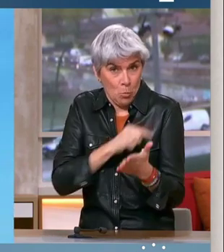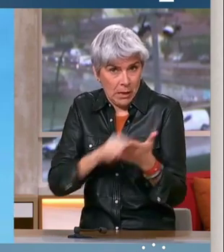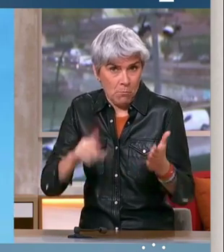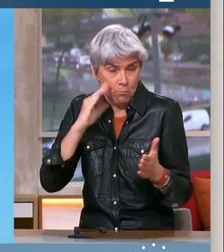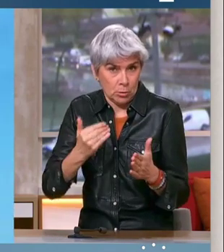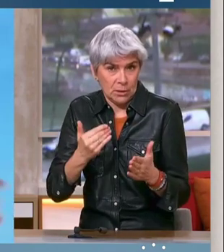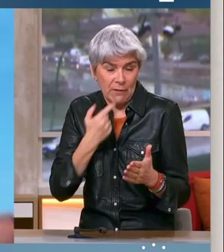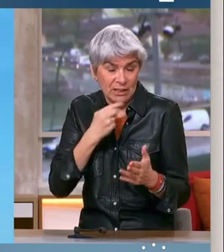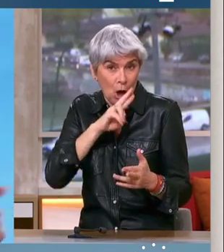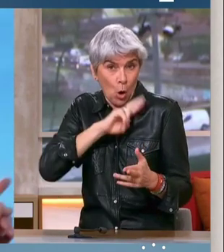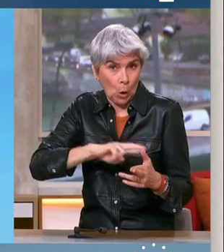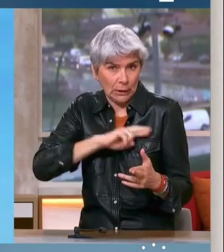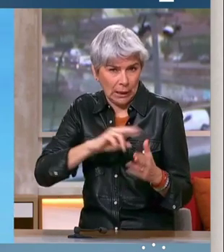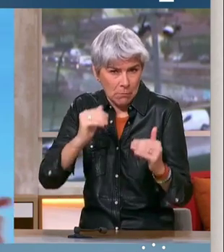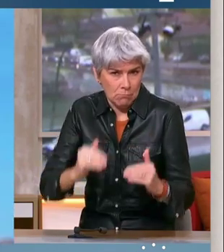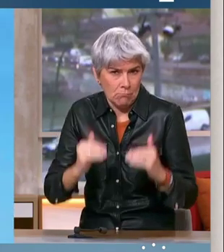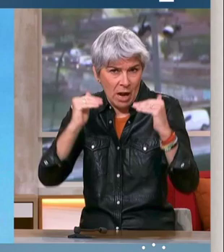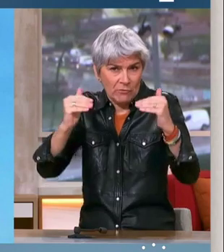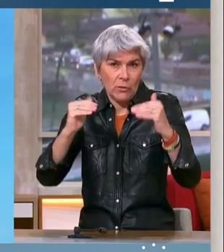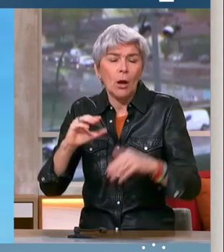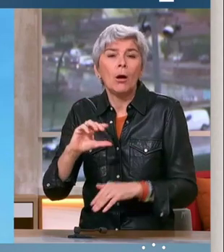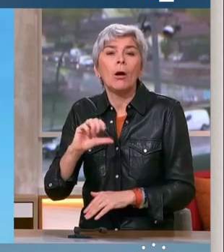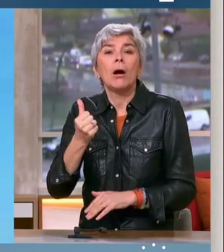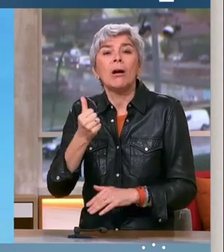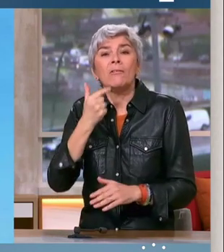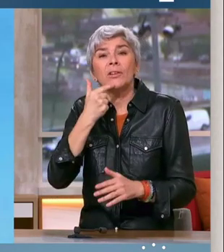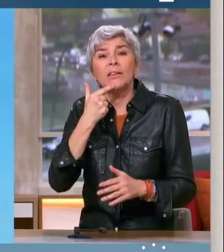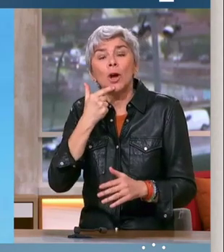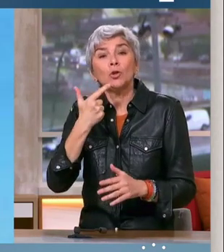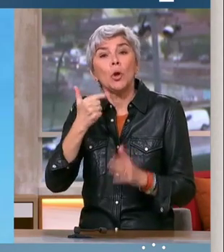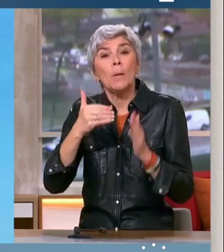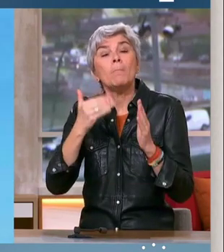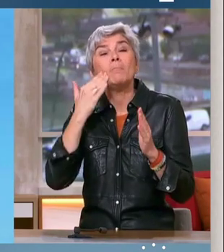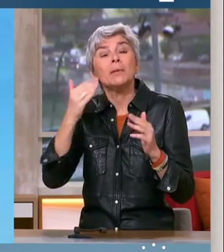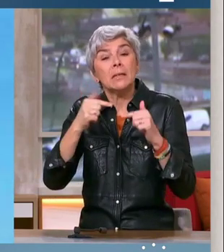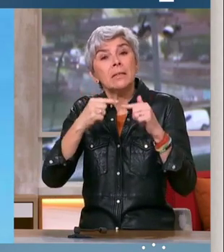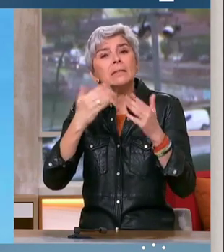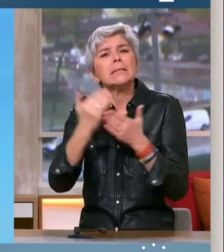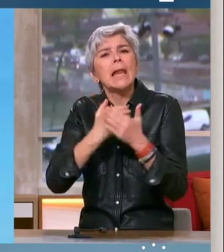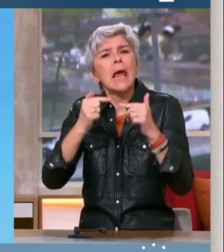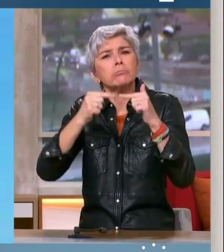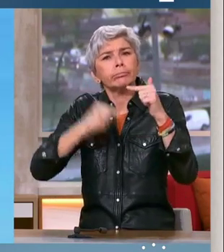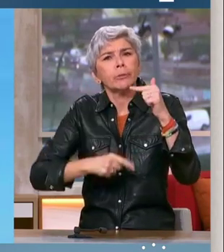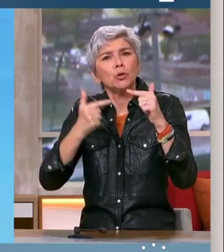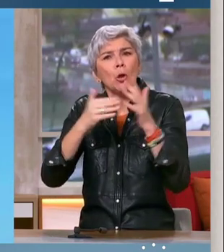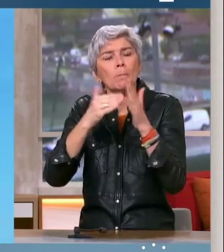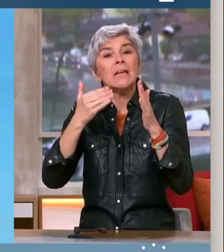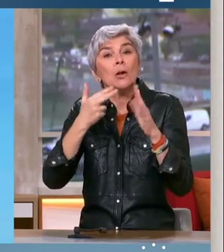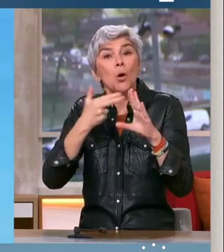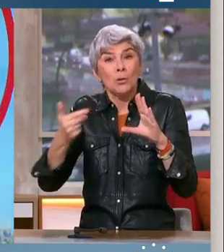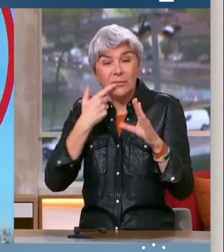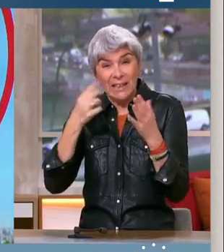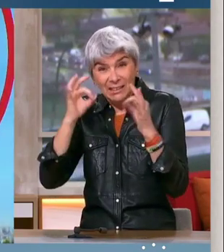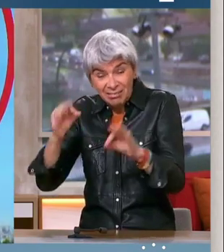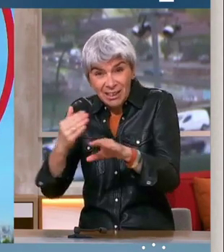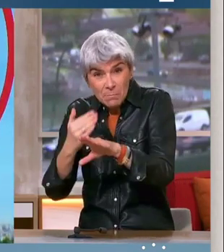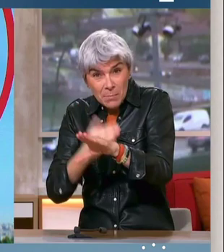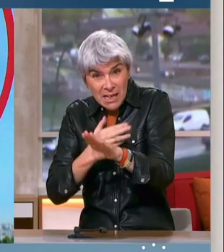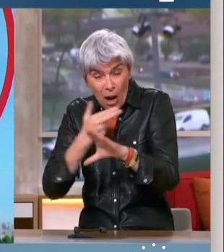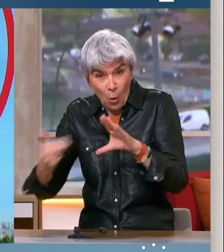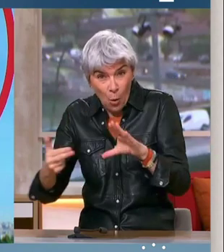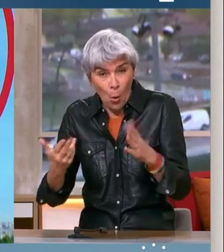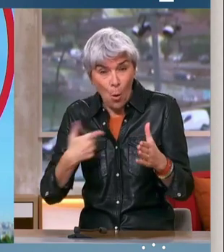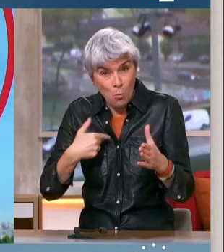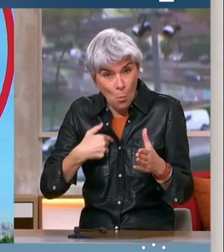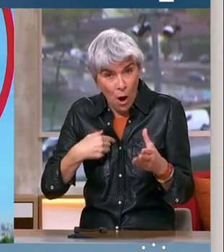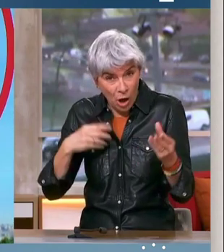retraités. Les deux premiers taux, c'est-à-dire les revenus inférieurs à 2 000 euros ? 2 000 euros, ça représente 10 milliards d'euros. 10 milliards d